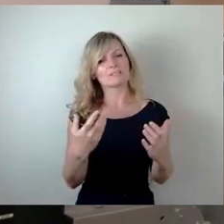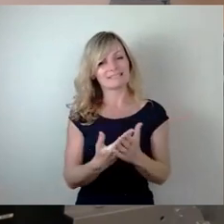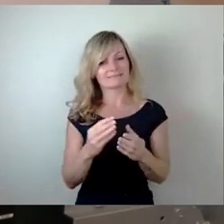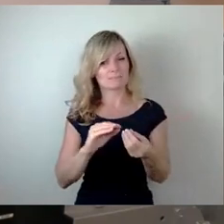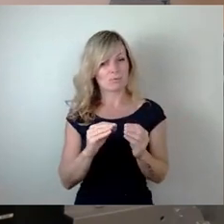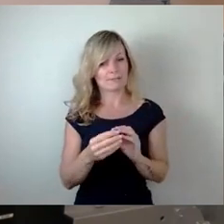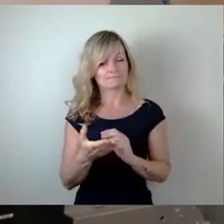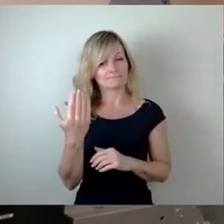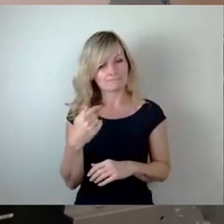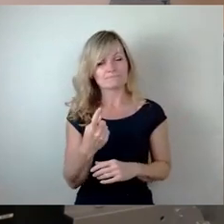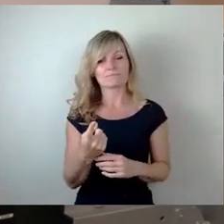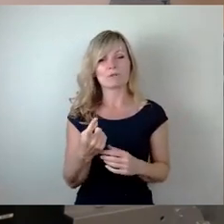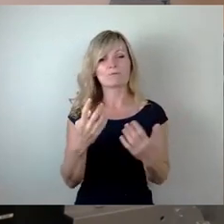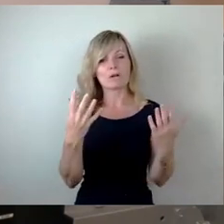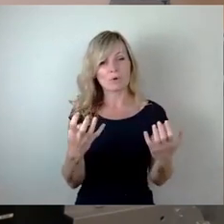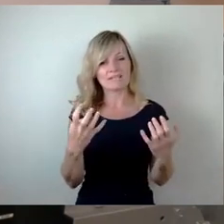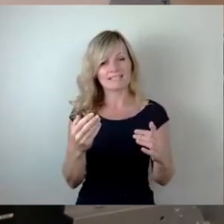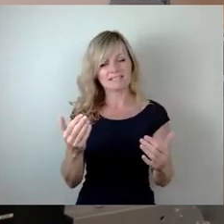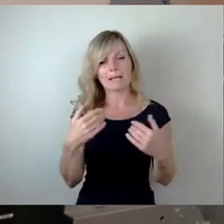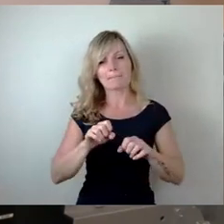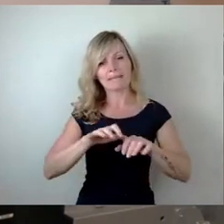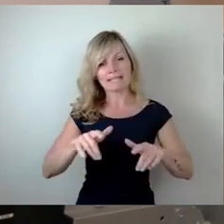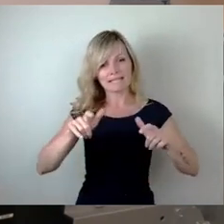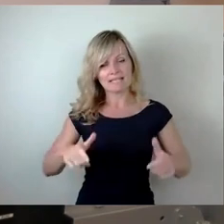Zuwägungen oder Medien auf privaten Flächen errichtet.